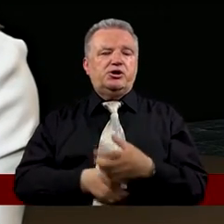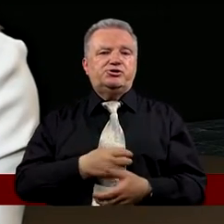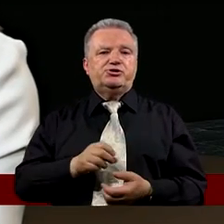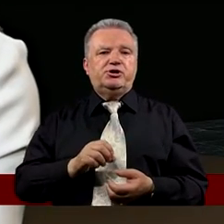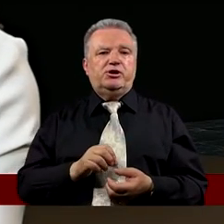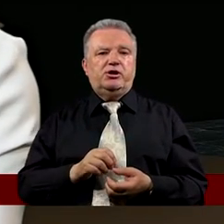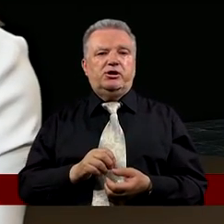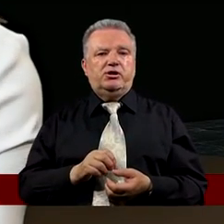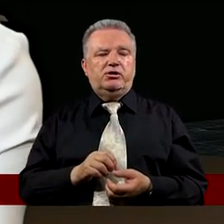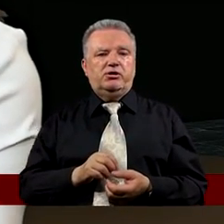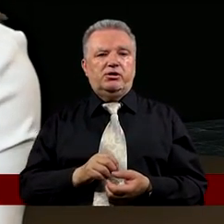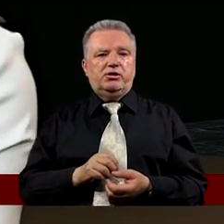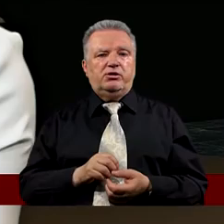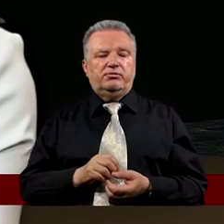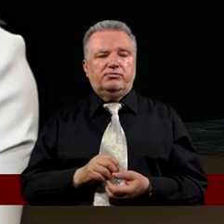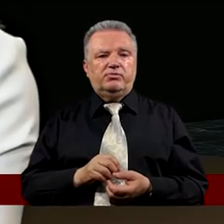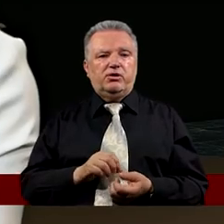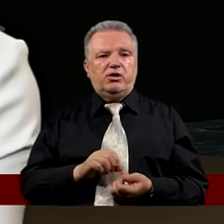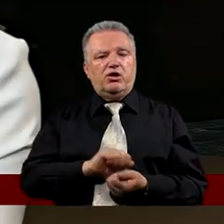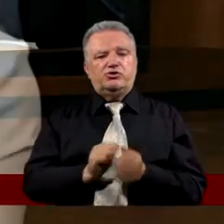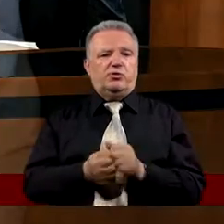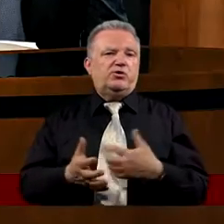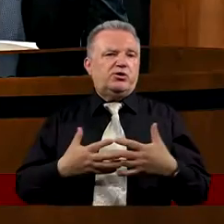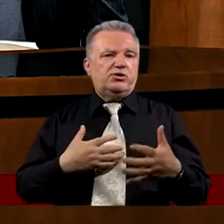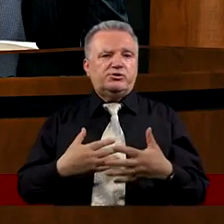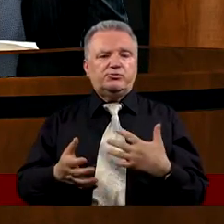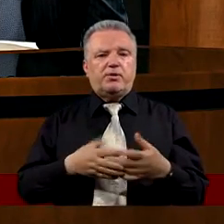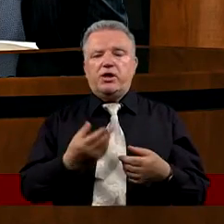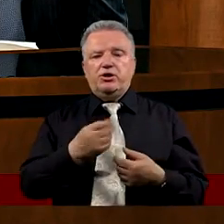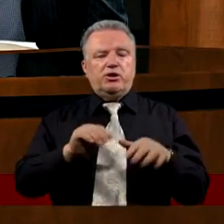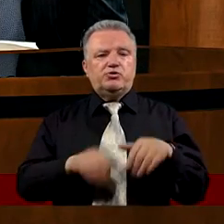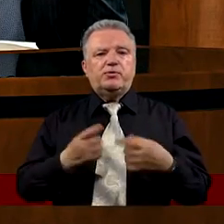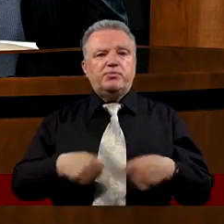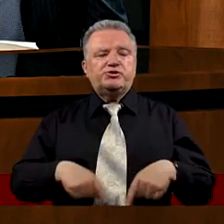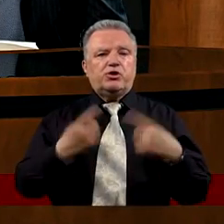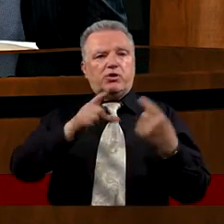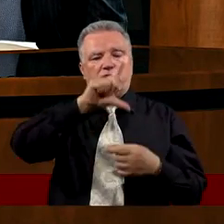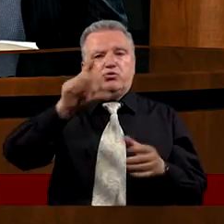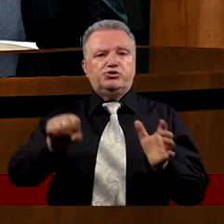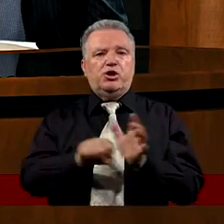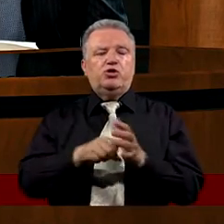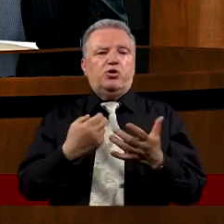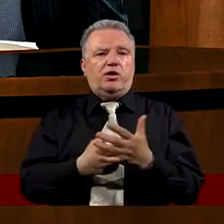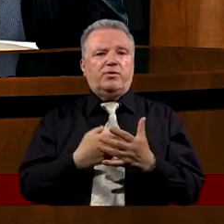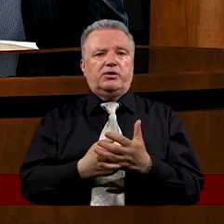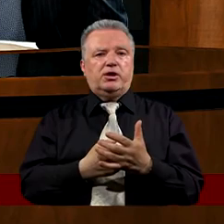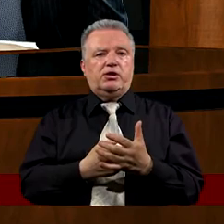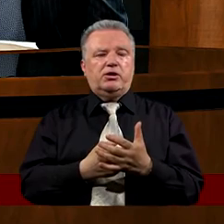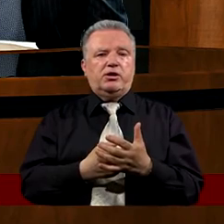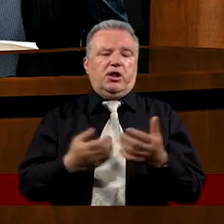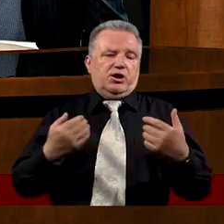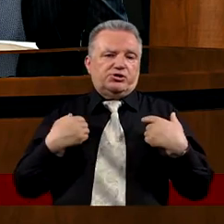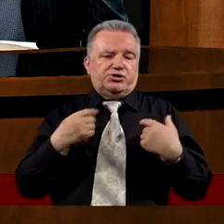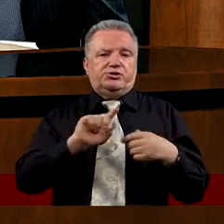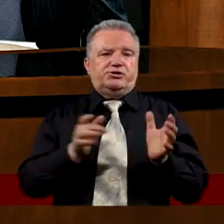wiarygodne I nie jesteśmy w stanie przekonać ludzi do Ewangelii Przekonać do tego Że bycie z Jezusem Jest